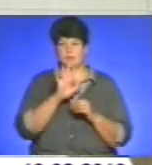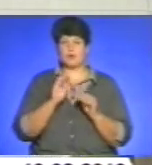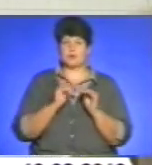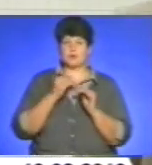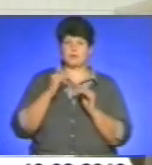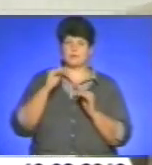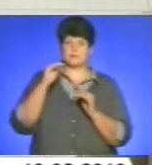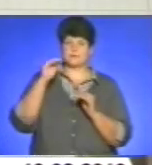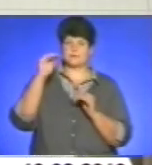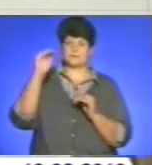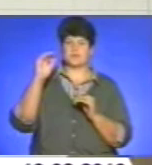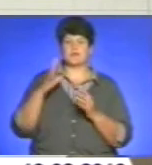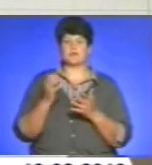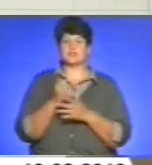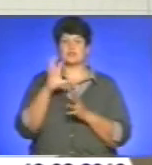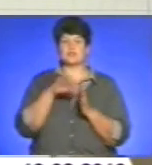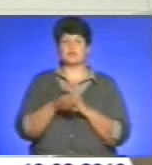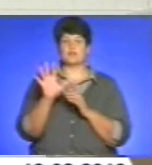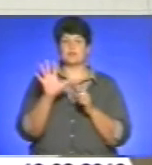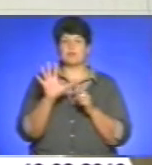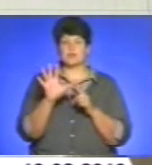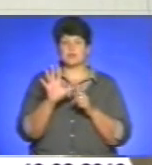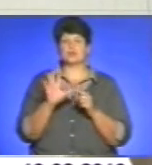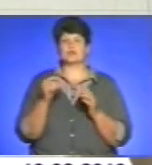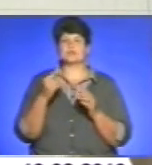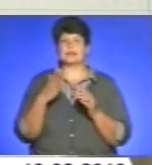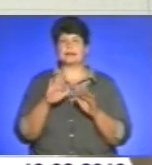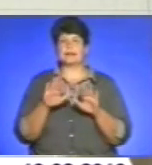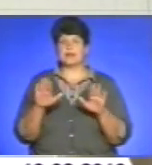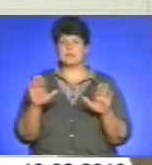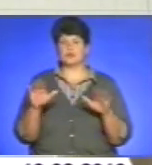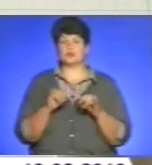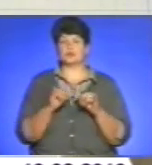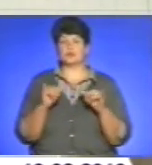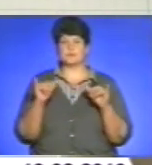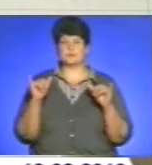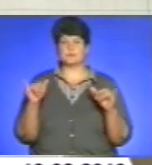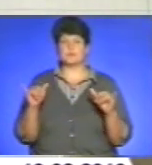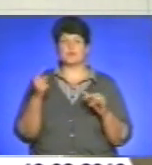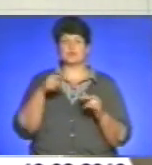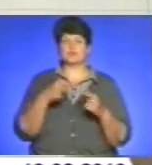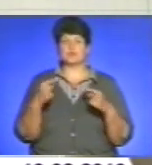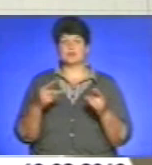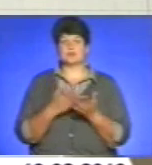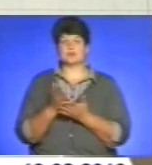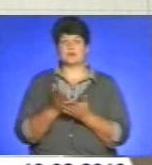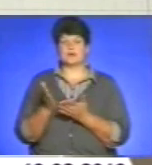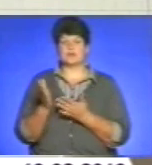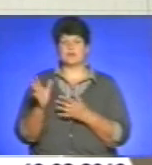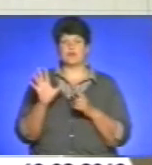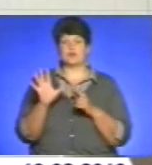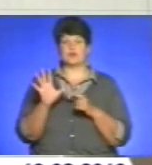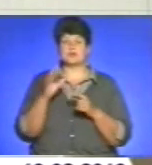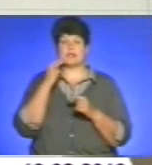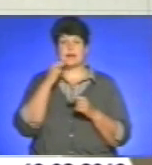продемонстрували, вийшли в п'ятерку за динамікою розвитку і в тому чи іншому напрямку ми в п'ятерці